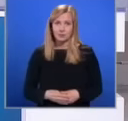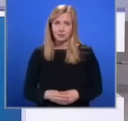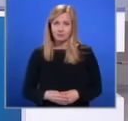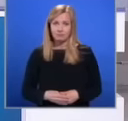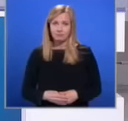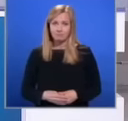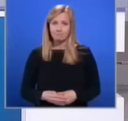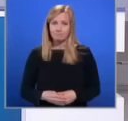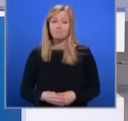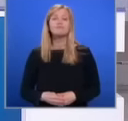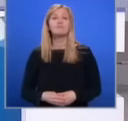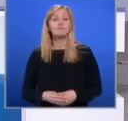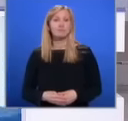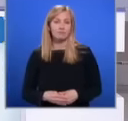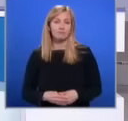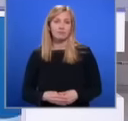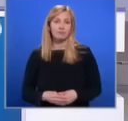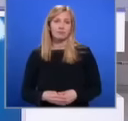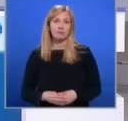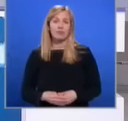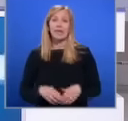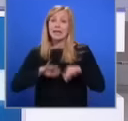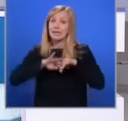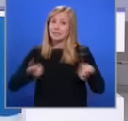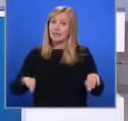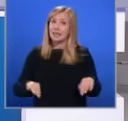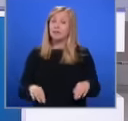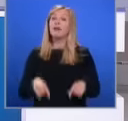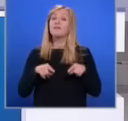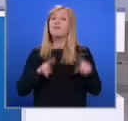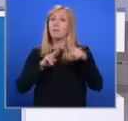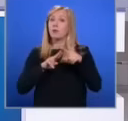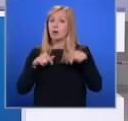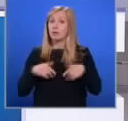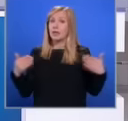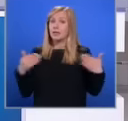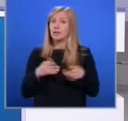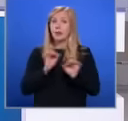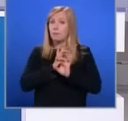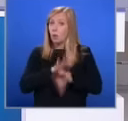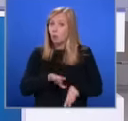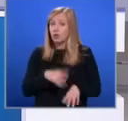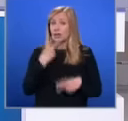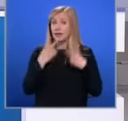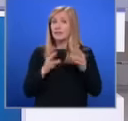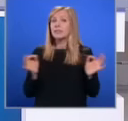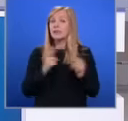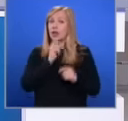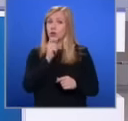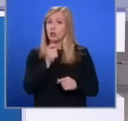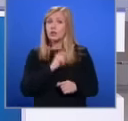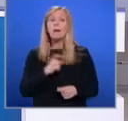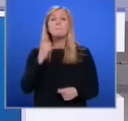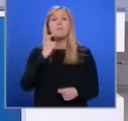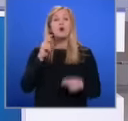И не случайно интерес към него е огромен. Разделяме се тук. Но в панорама тази вечер не пропускайте да видите специалното интервю на